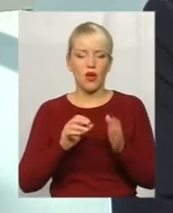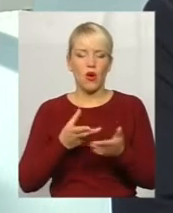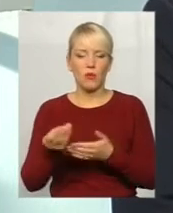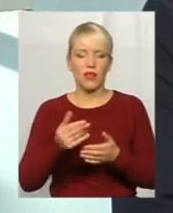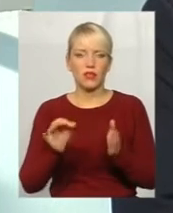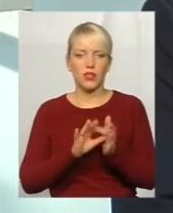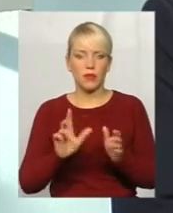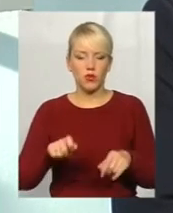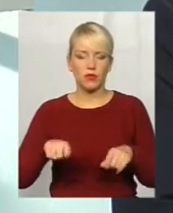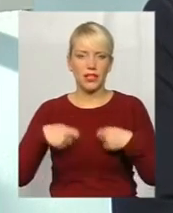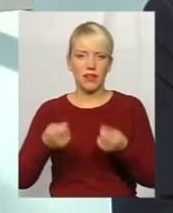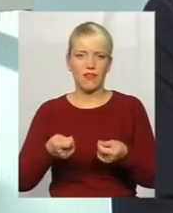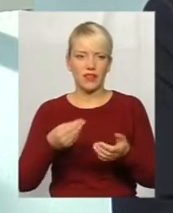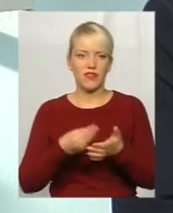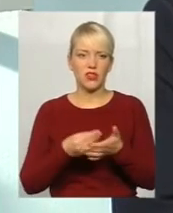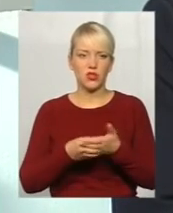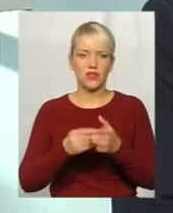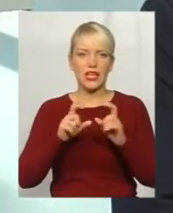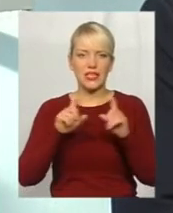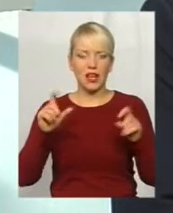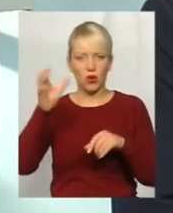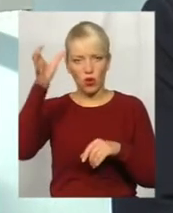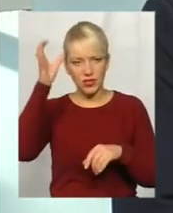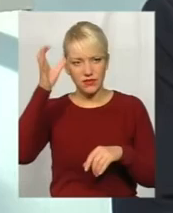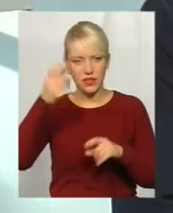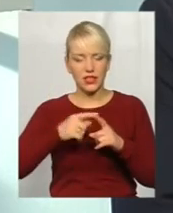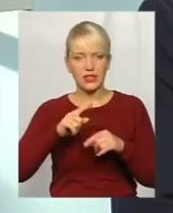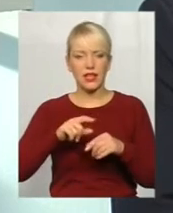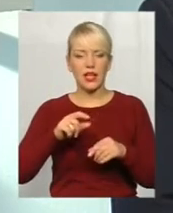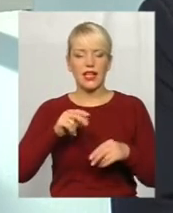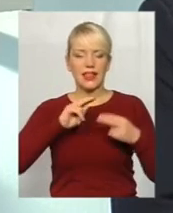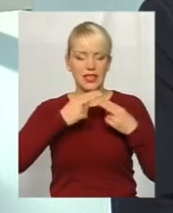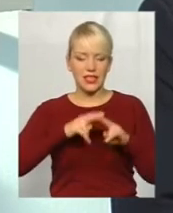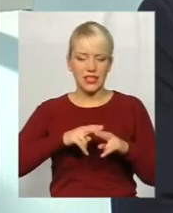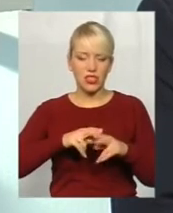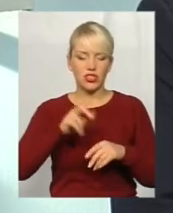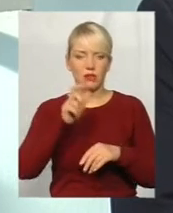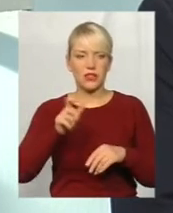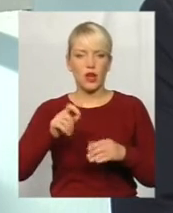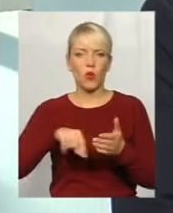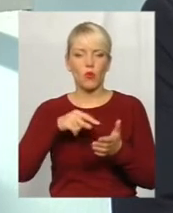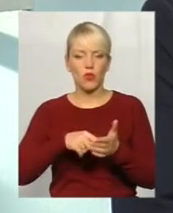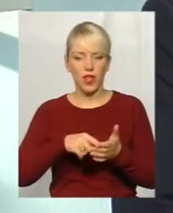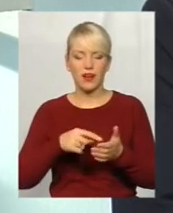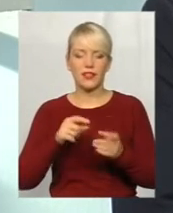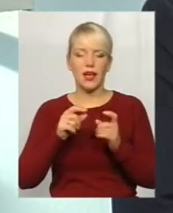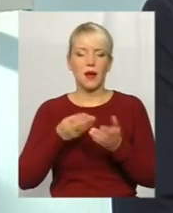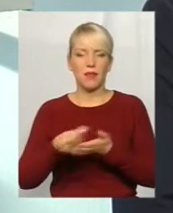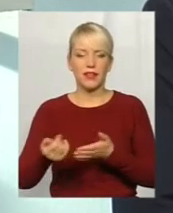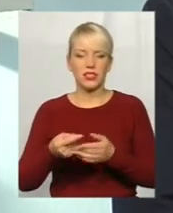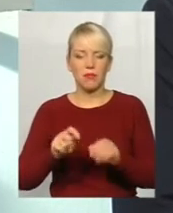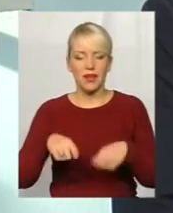фінансування закладів освіти, це персонал технічний, комунальні платежі, передати фінансування